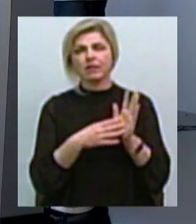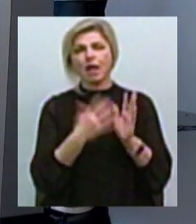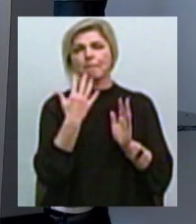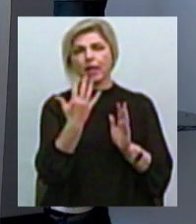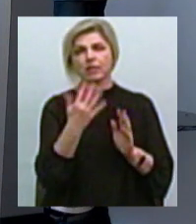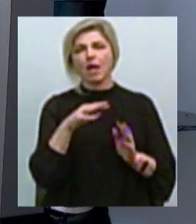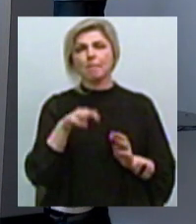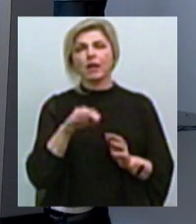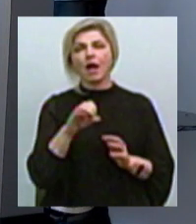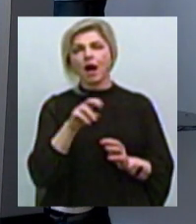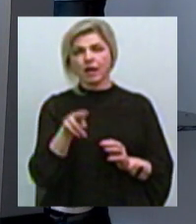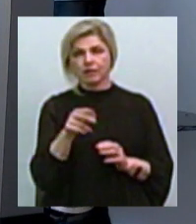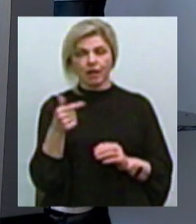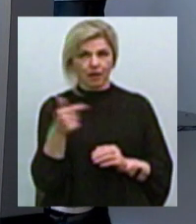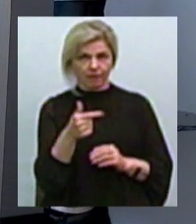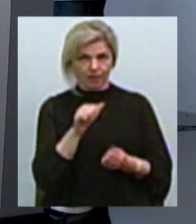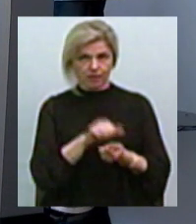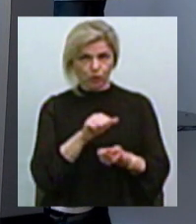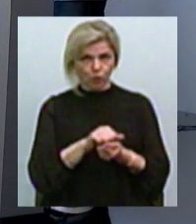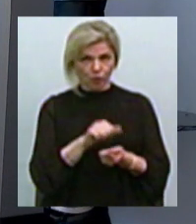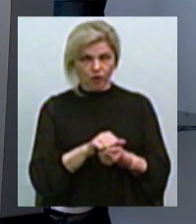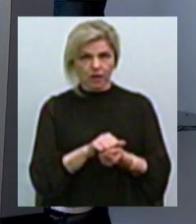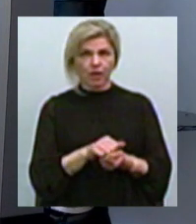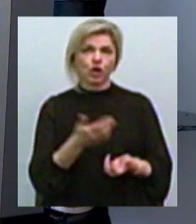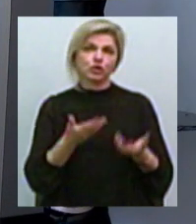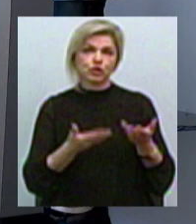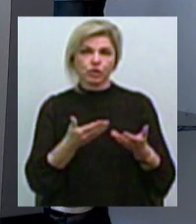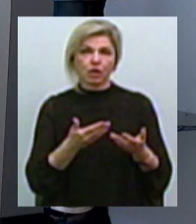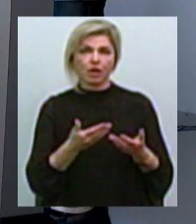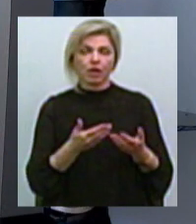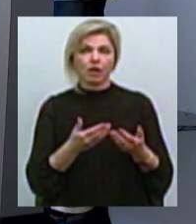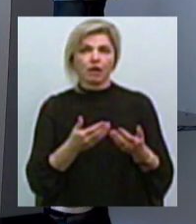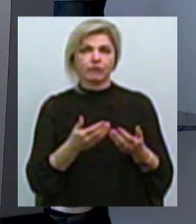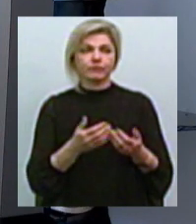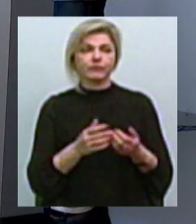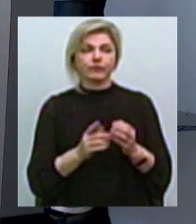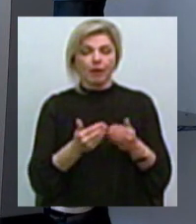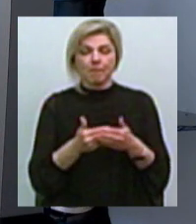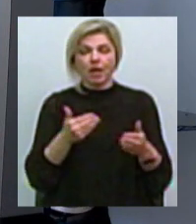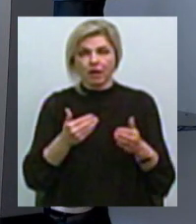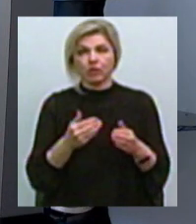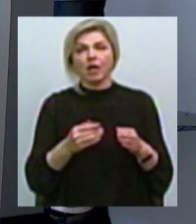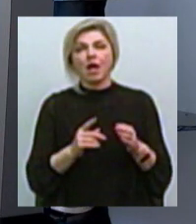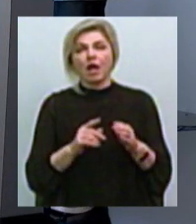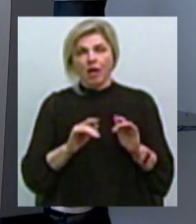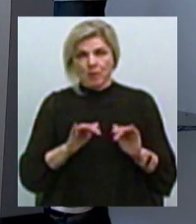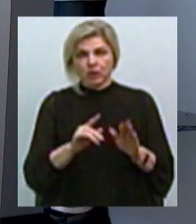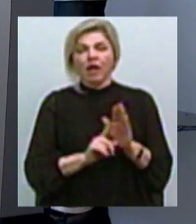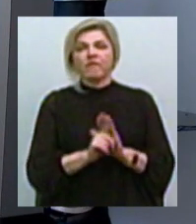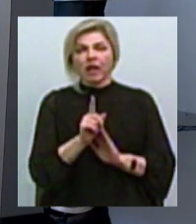мільярдів гривень Чи передувала процесу введення в обіг такої суми